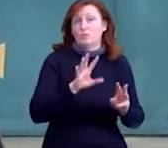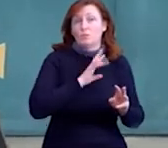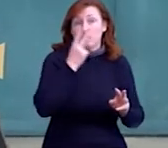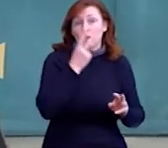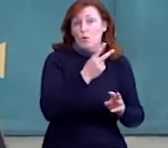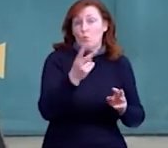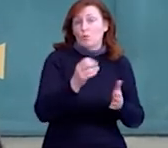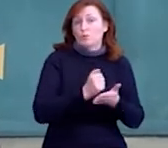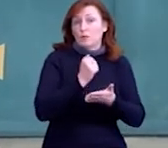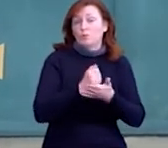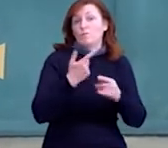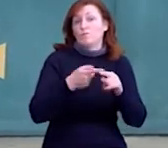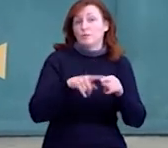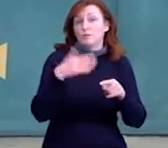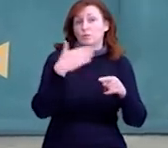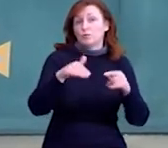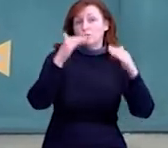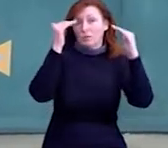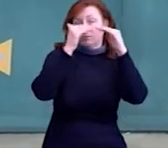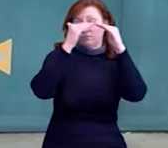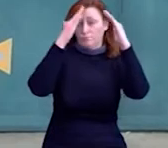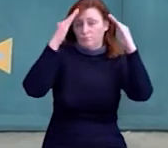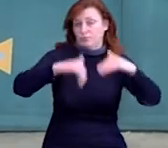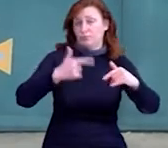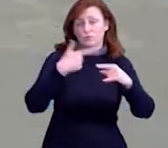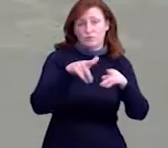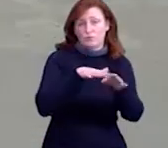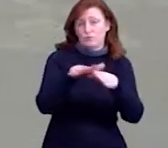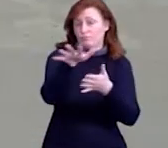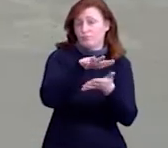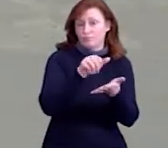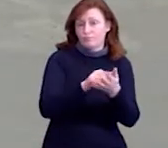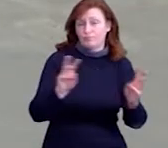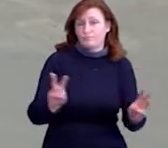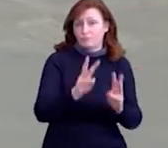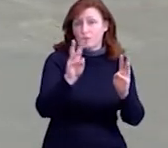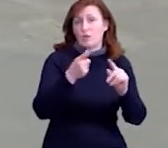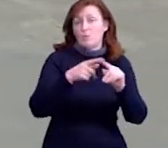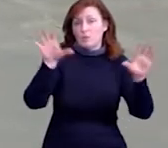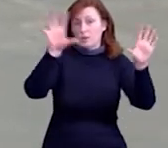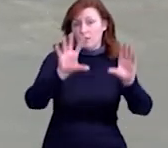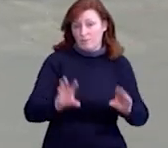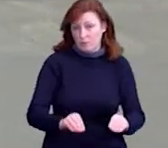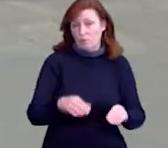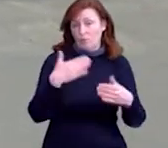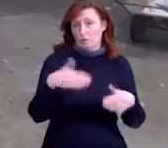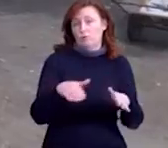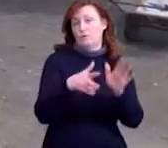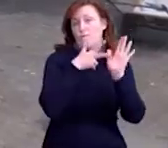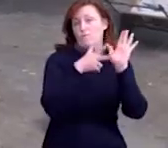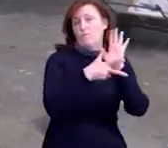перекриття та криша вже майже були повністю зруйновані. Пожежа було ліквідовано о 8 годині 10 хвилин.